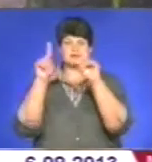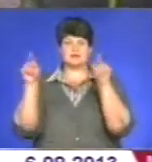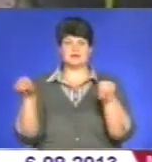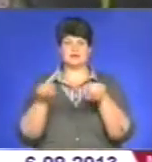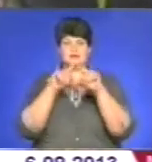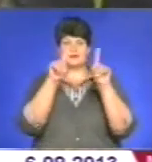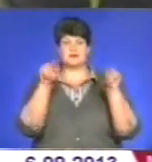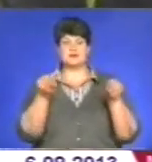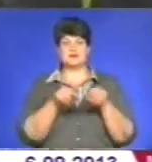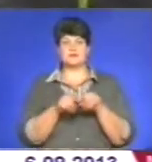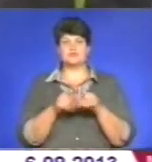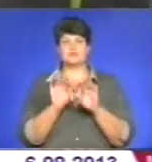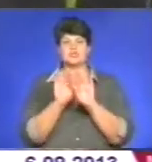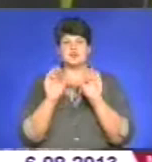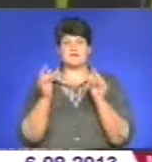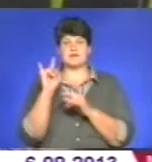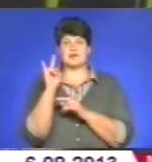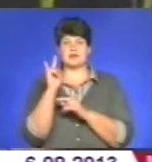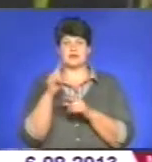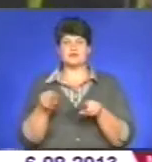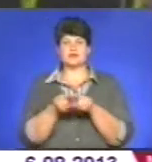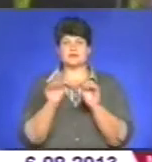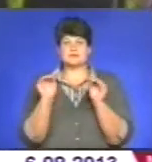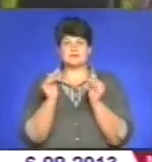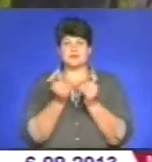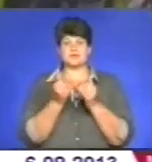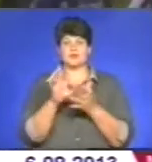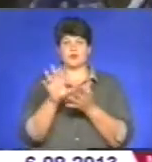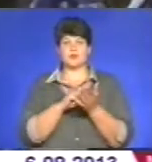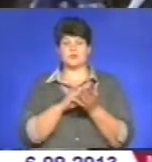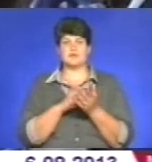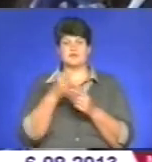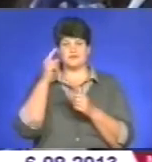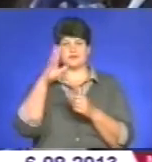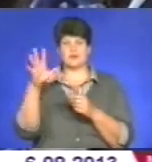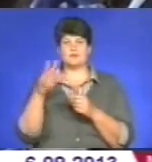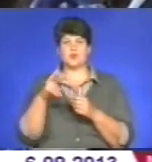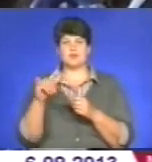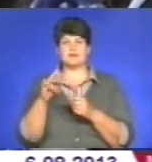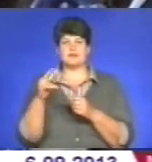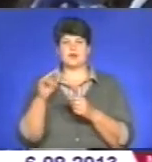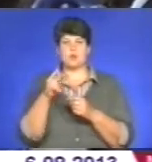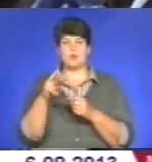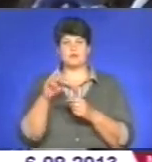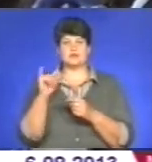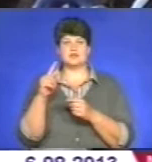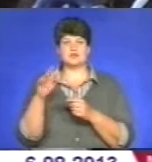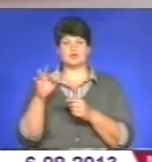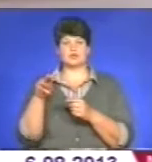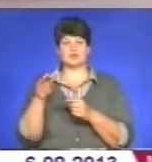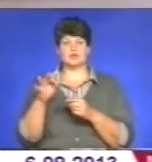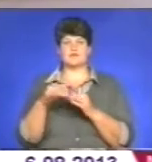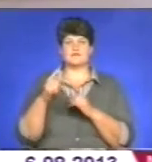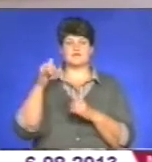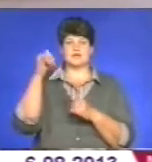кінофільму. У шафах ляльки, немов зменшені копії відомих, Лоїді Фінес, Любов Ізотова. Високі стелі